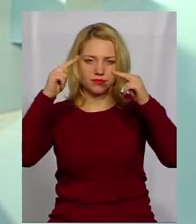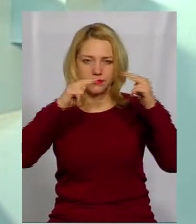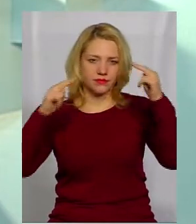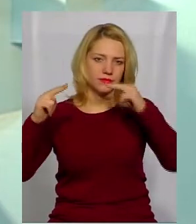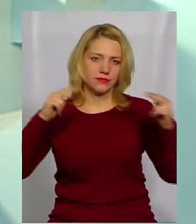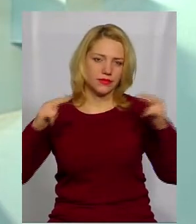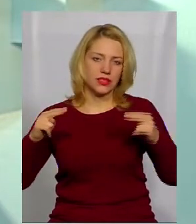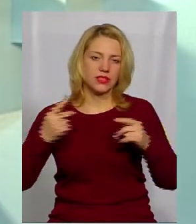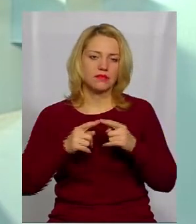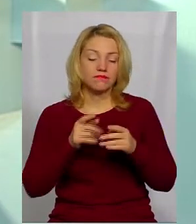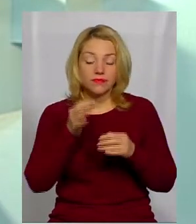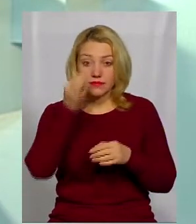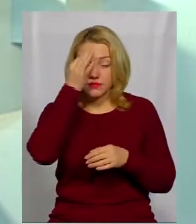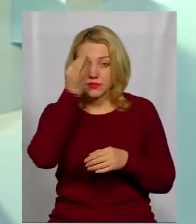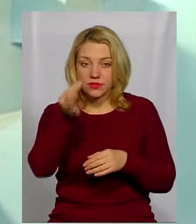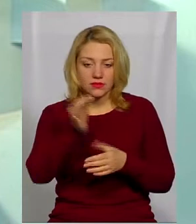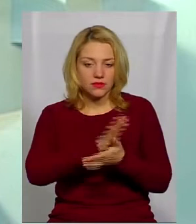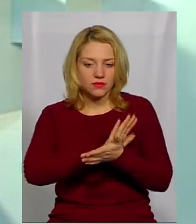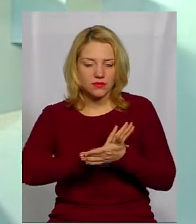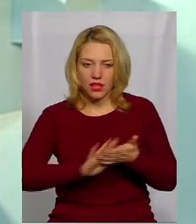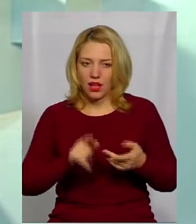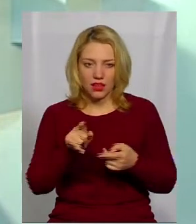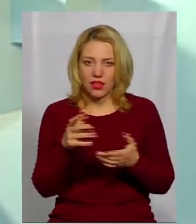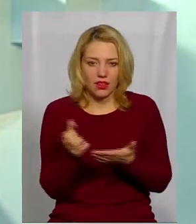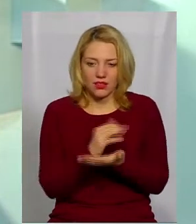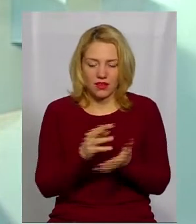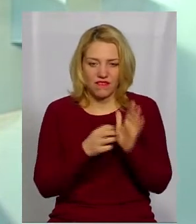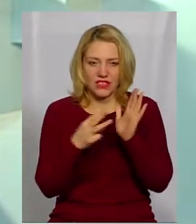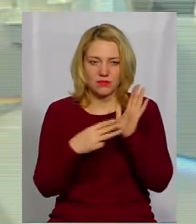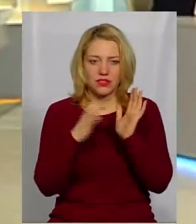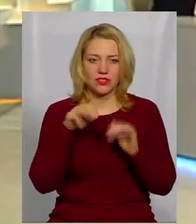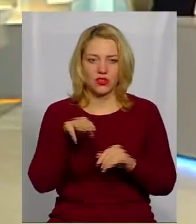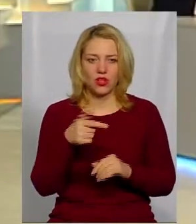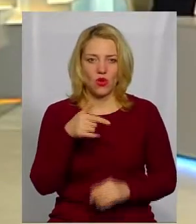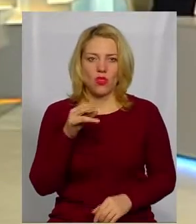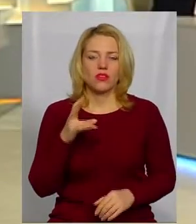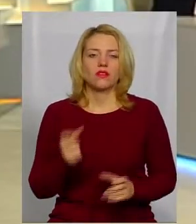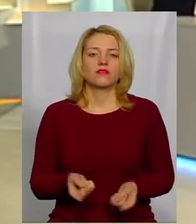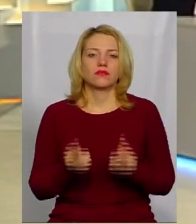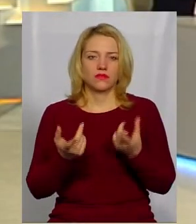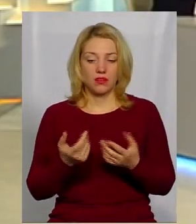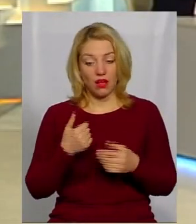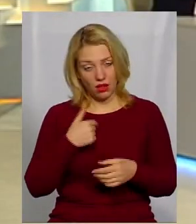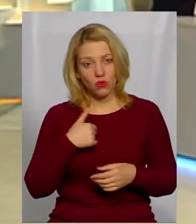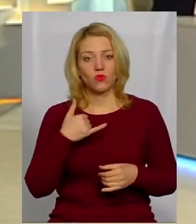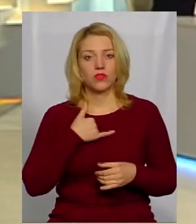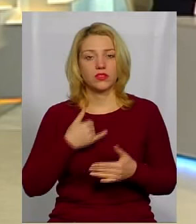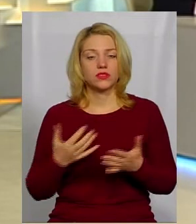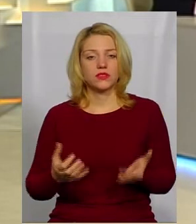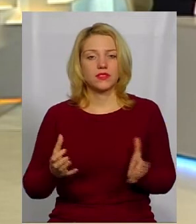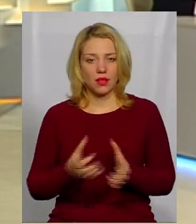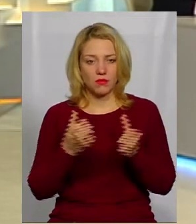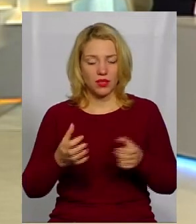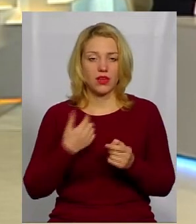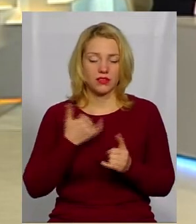описах. І це цілесенький, ніде ж ви зараз його не знайдете з XVIII століття, а в воді він зберігся, і ми